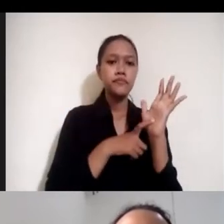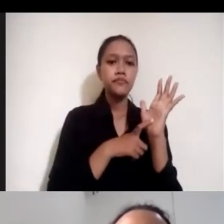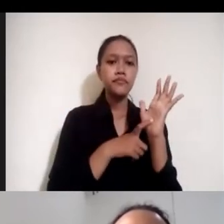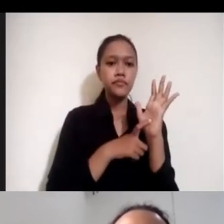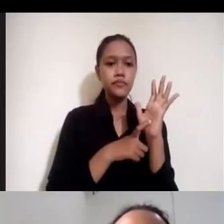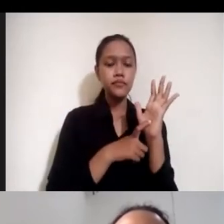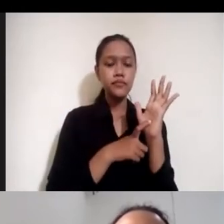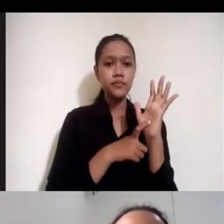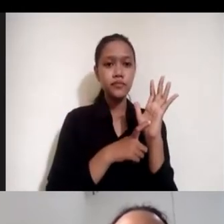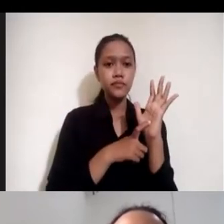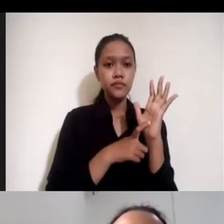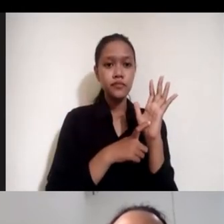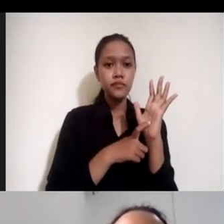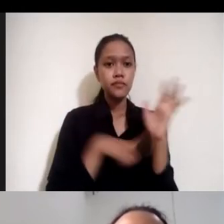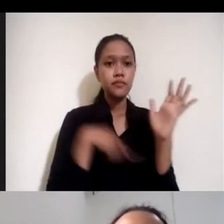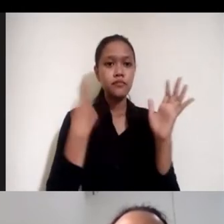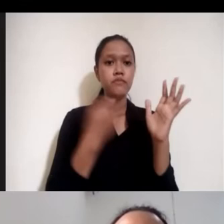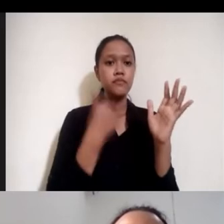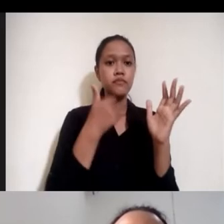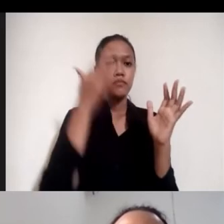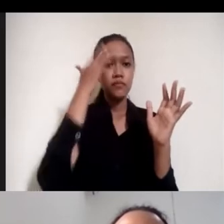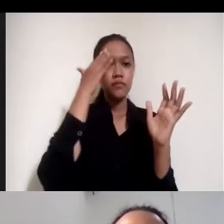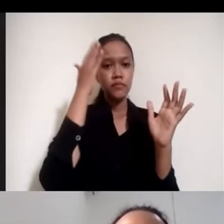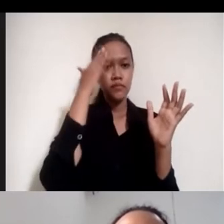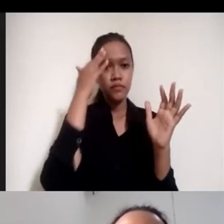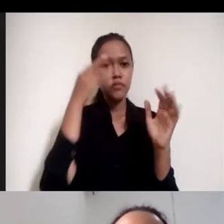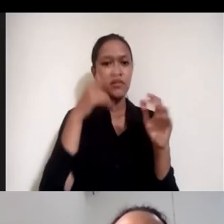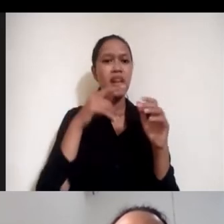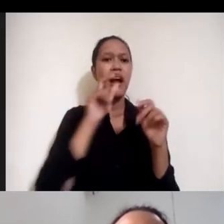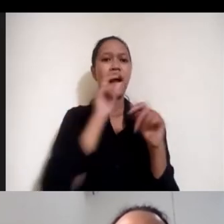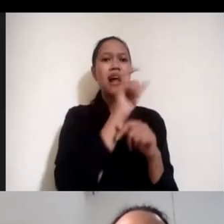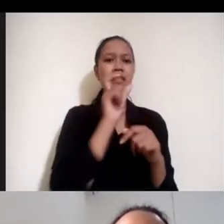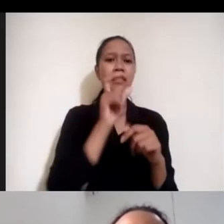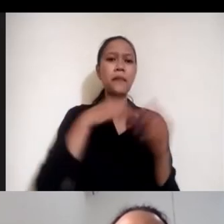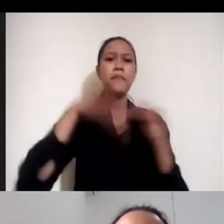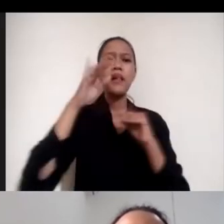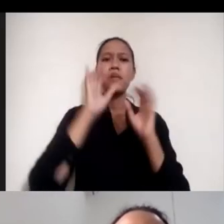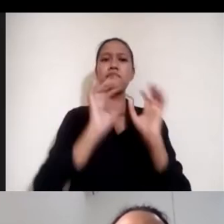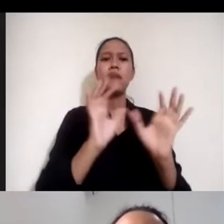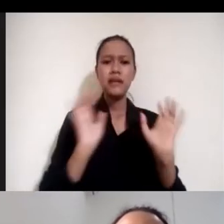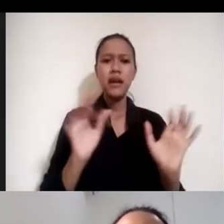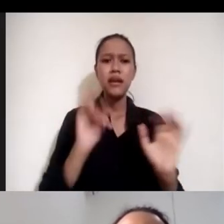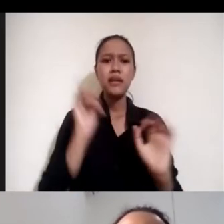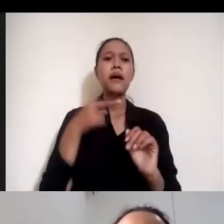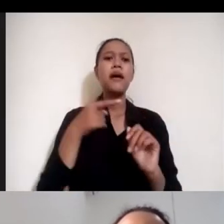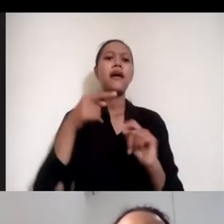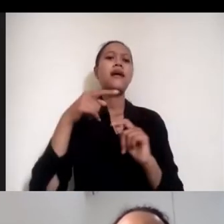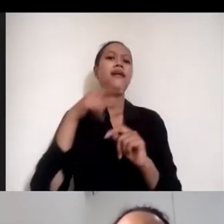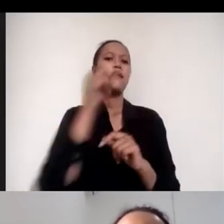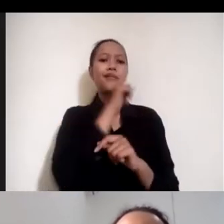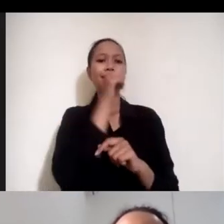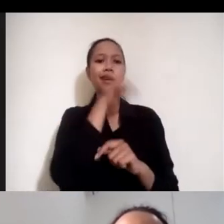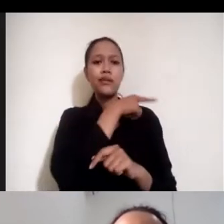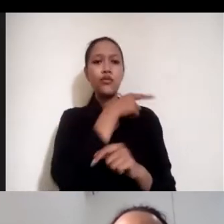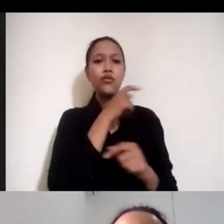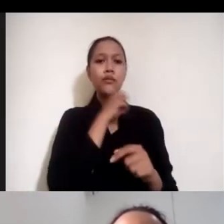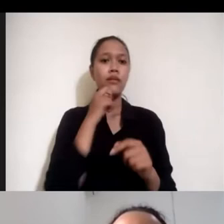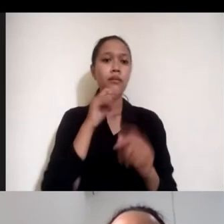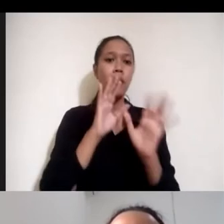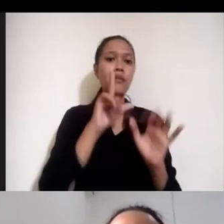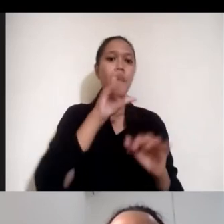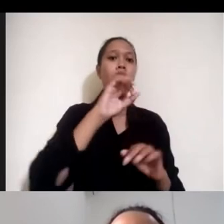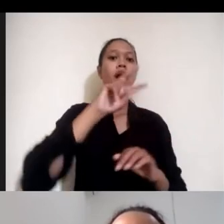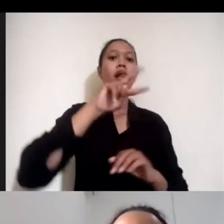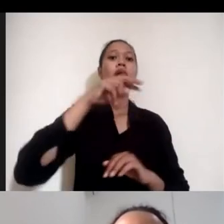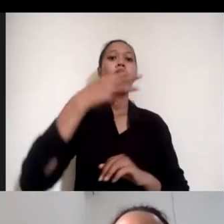kita bisa tahu kata apa aja yang paling banyak digunakan oleh the beatles ternyata kata love itu paling banyak digunakan